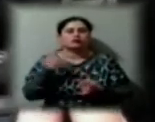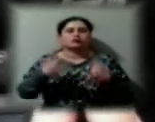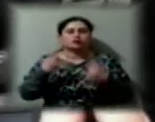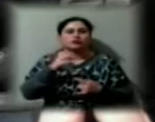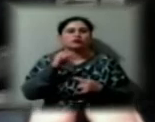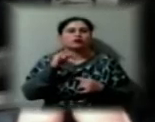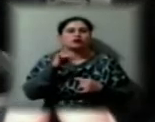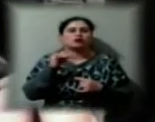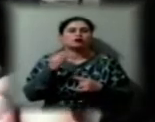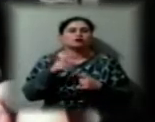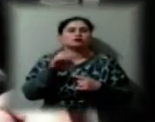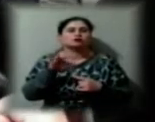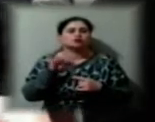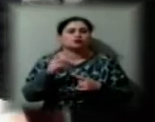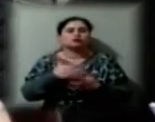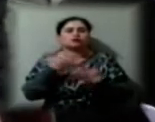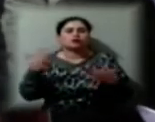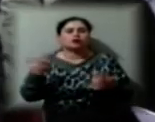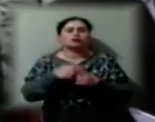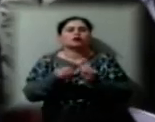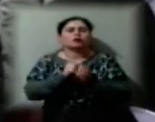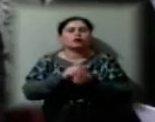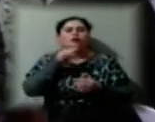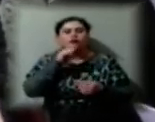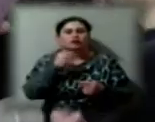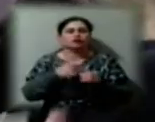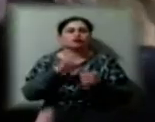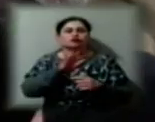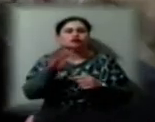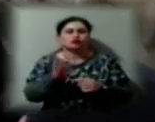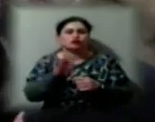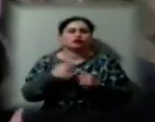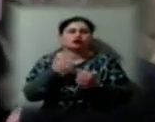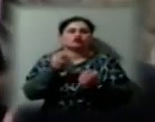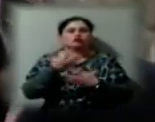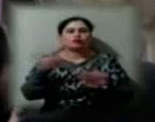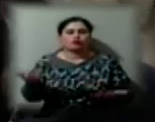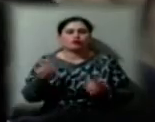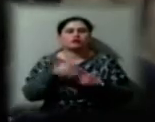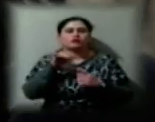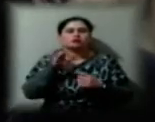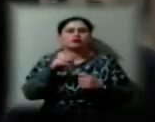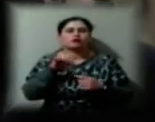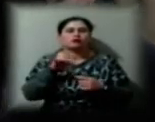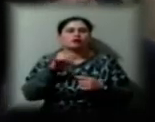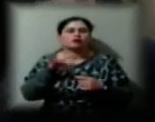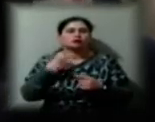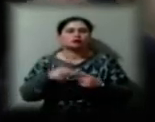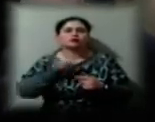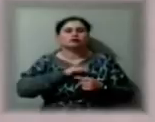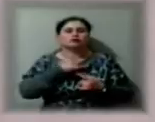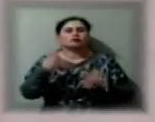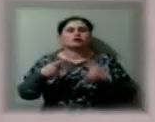планується збільшити, навпаки, мовлення до 4 годин і трохи більше. Владислав Буркацький працює на телебаченні понад 30